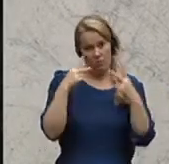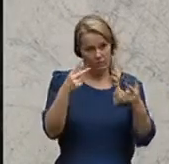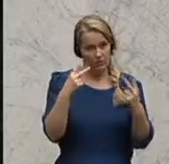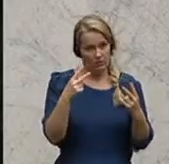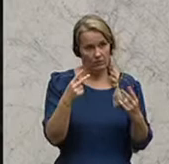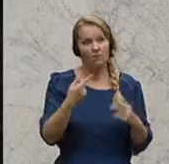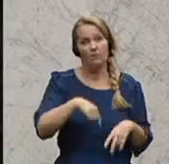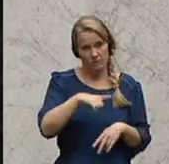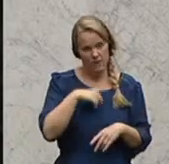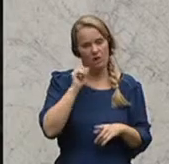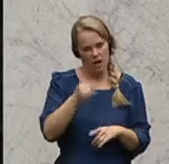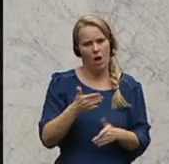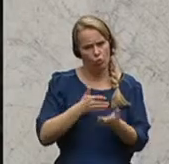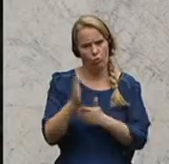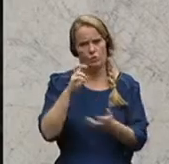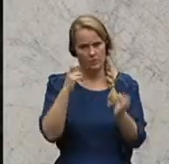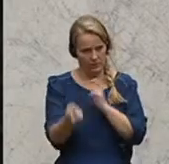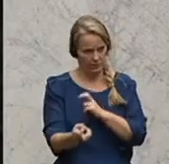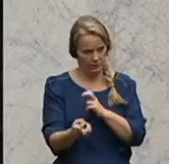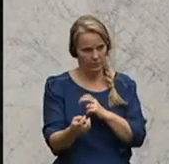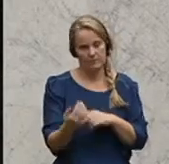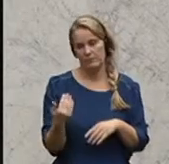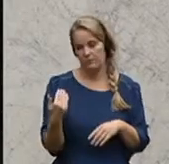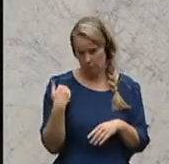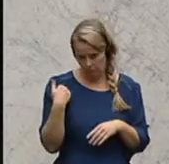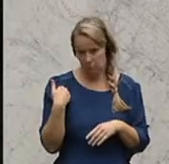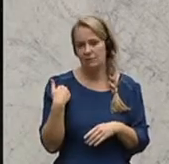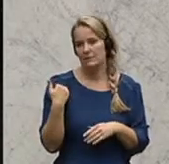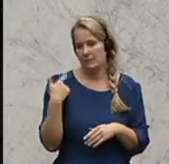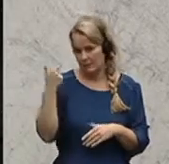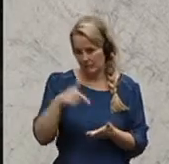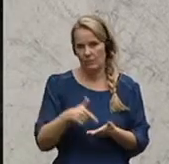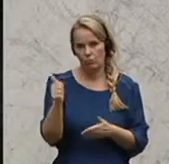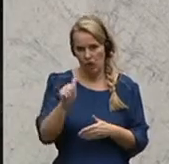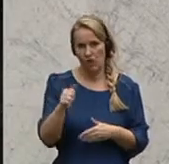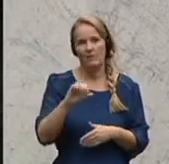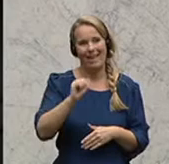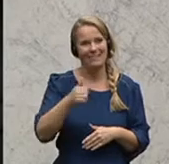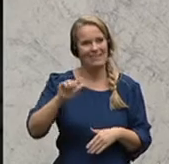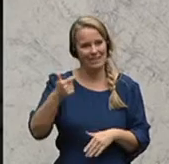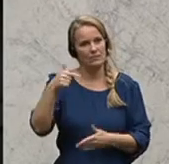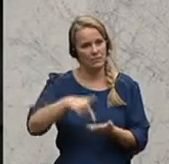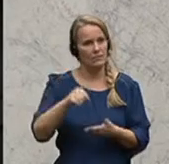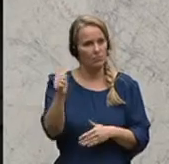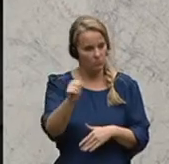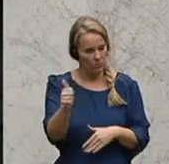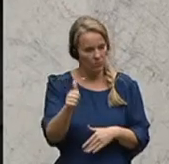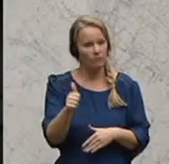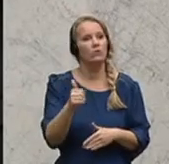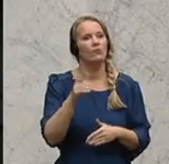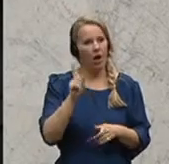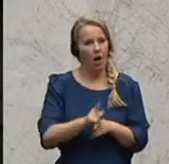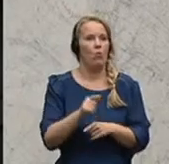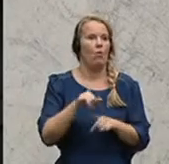sagen, dass wir das dann auch durchgesetzt haben und dass wir dann seit 2011, seit 01.01.2011, auch die